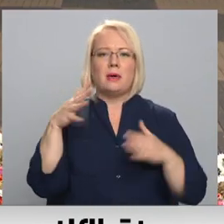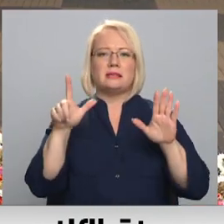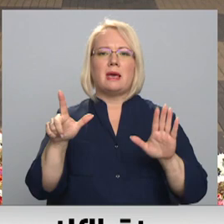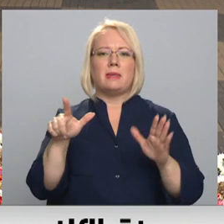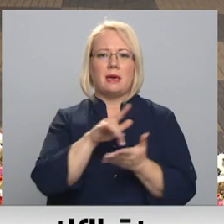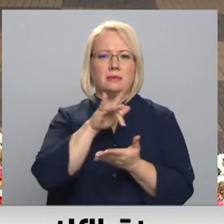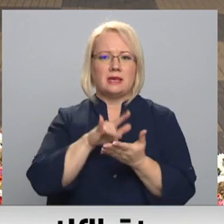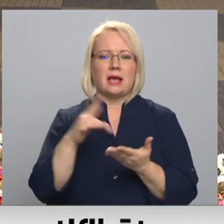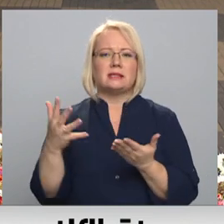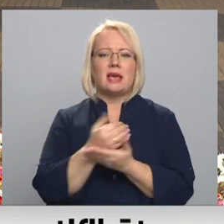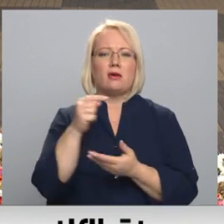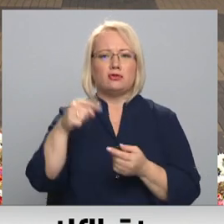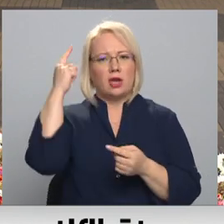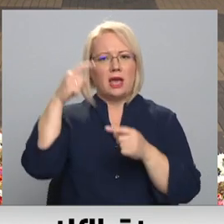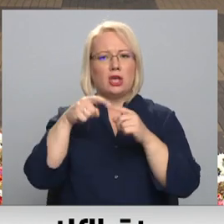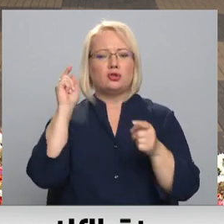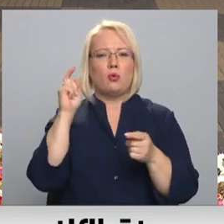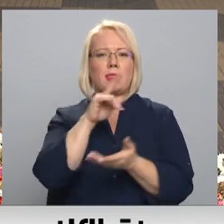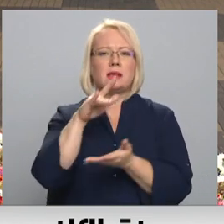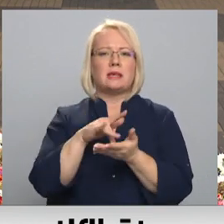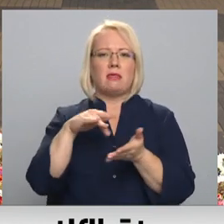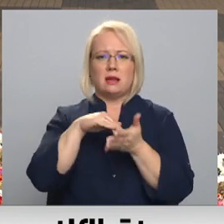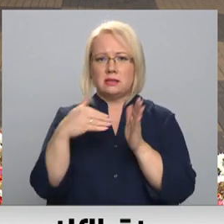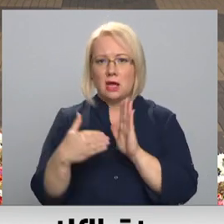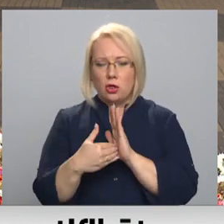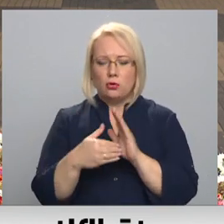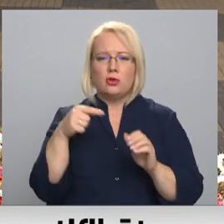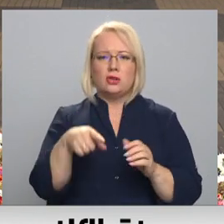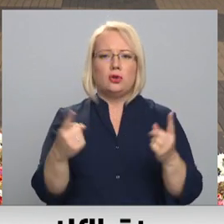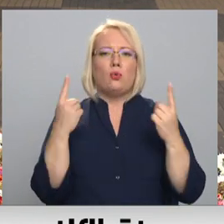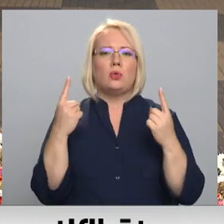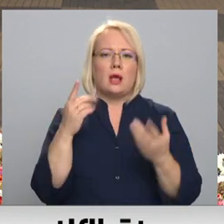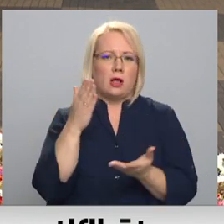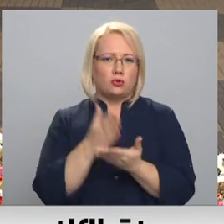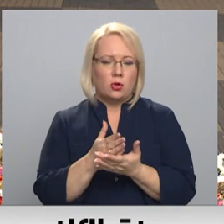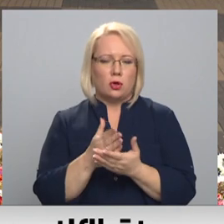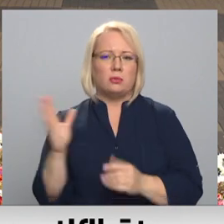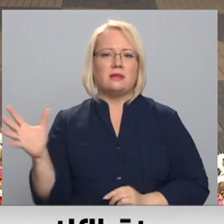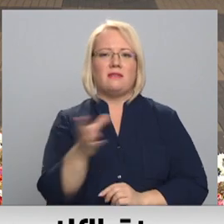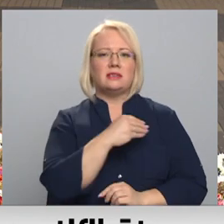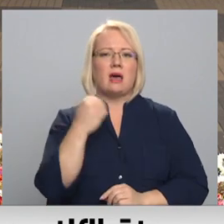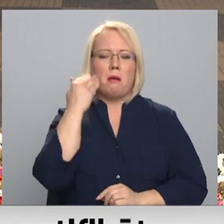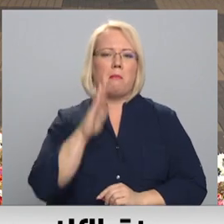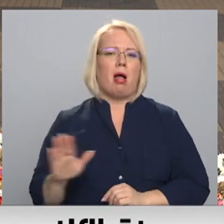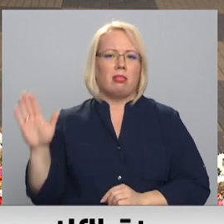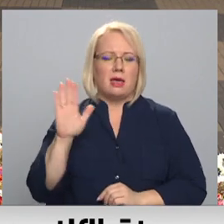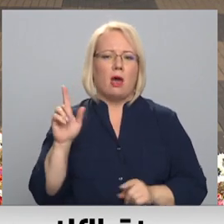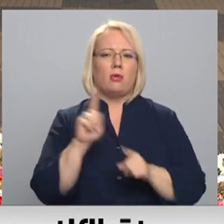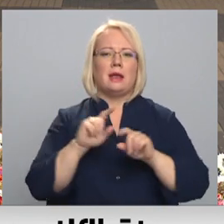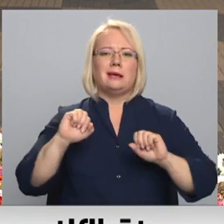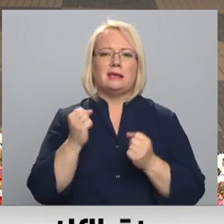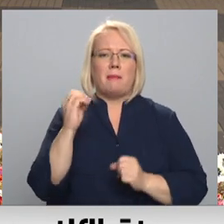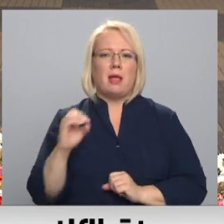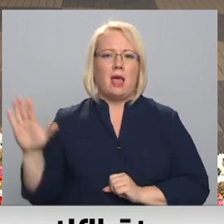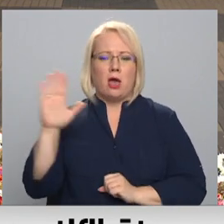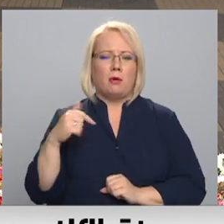ir iegūjuši šo insultu centru statusu. Tas ir unikāls notikums visā Baltijas reģionā un arī Ziemeļa Eiropā, jo mēs